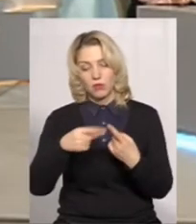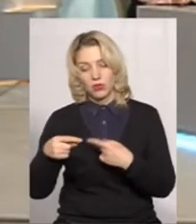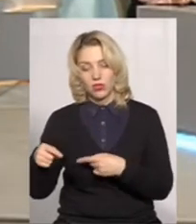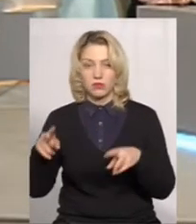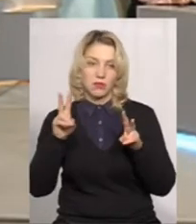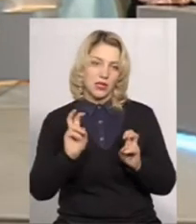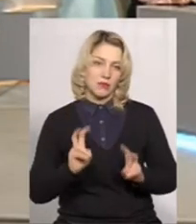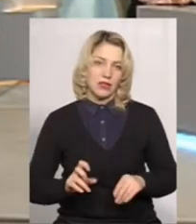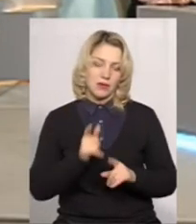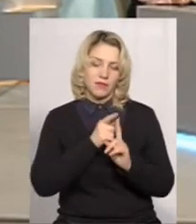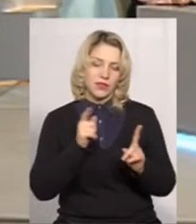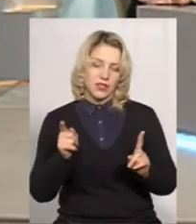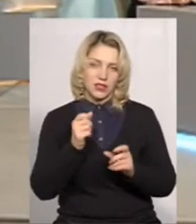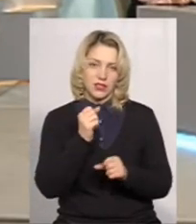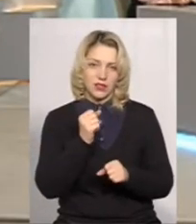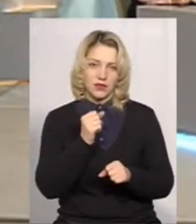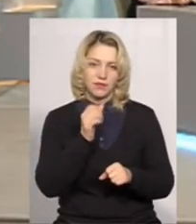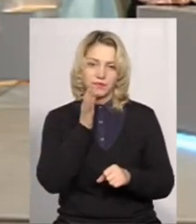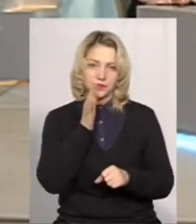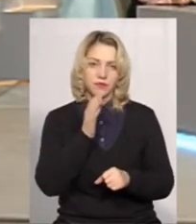іншим предметам термін дії три роки.